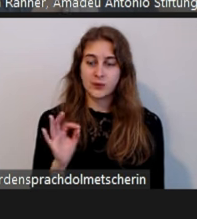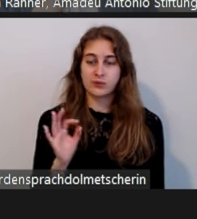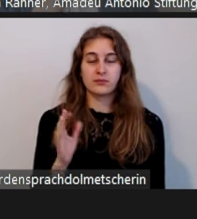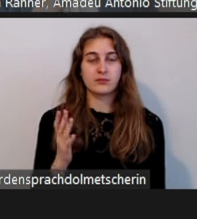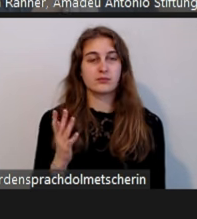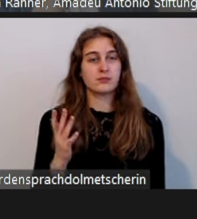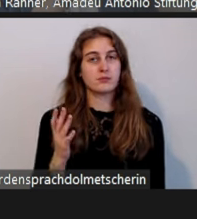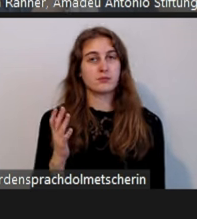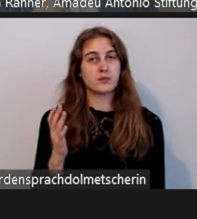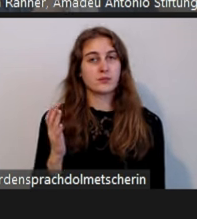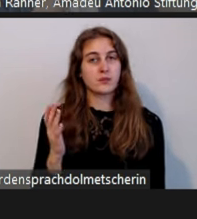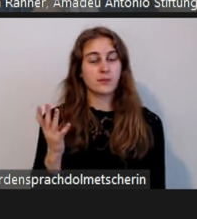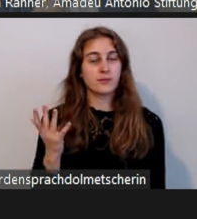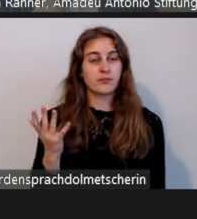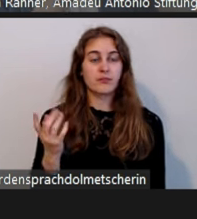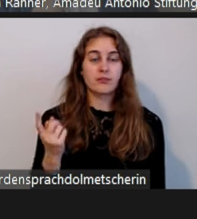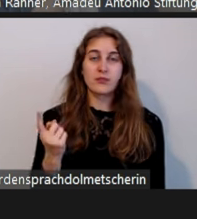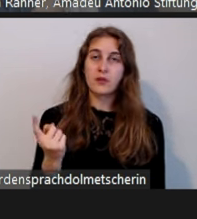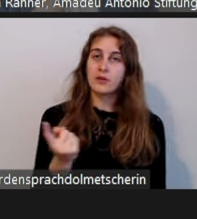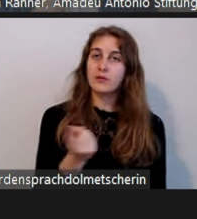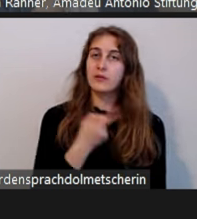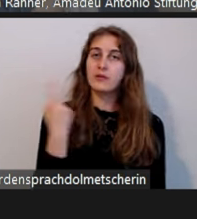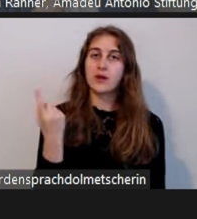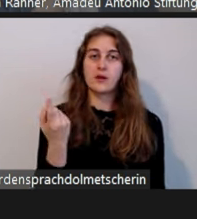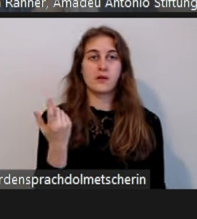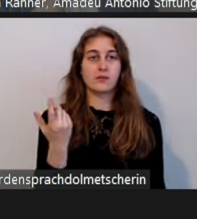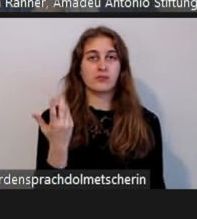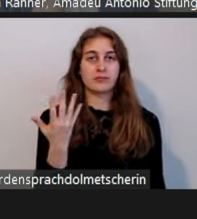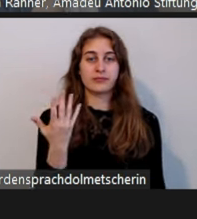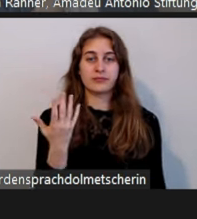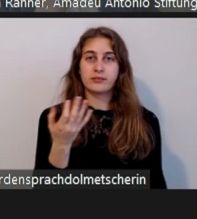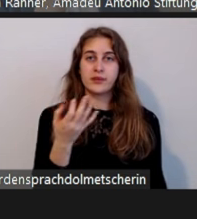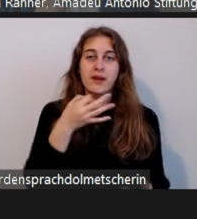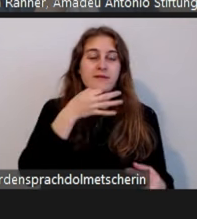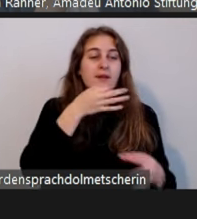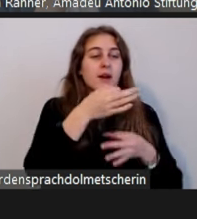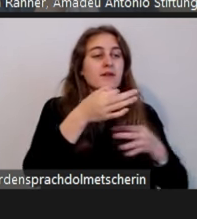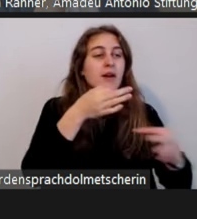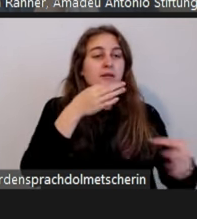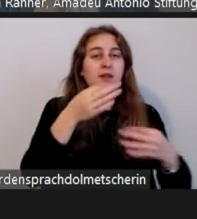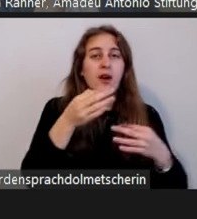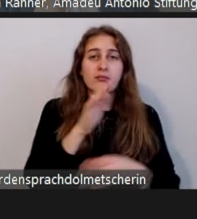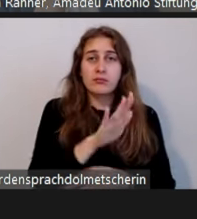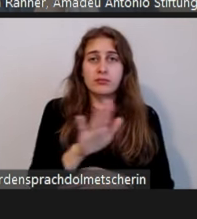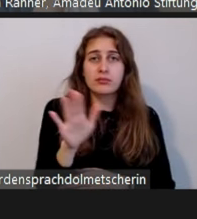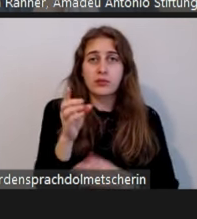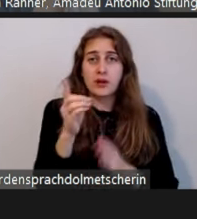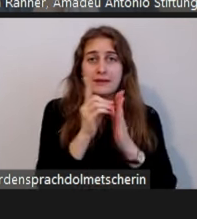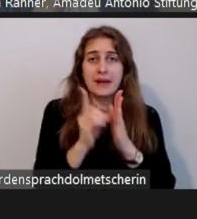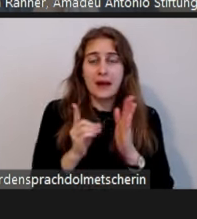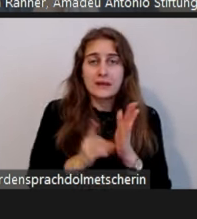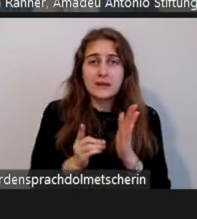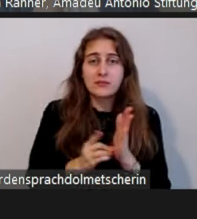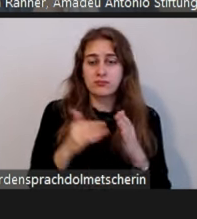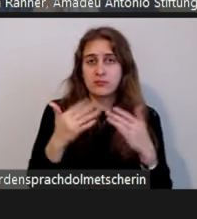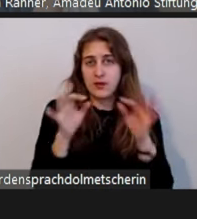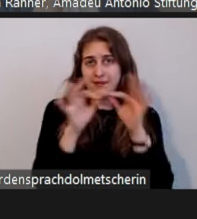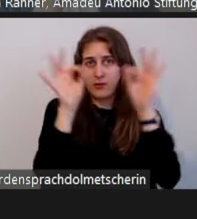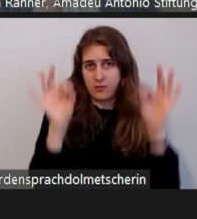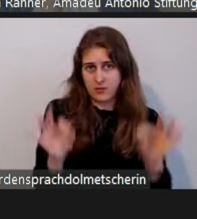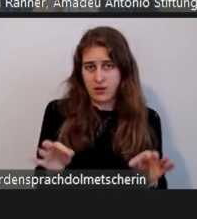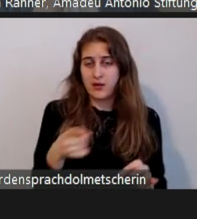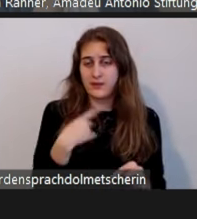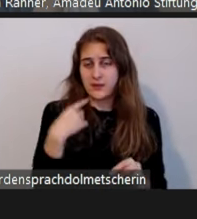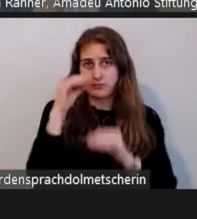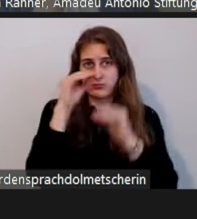wie wir quasi Daten abfragen, in diesem Meldeformular auch zu analysieren, in